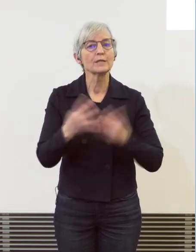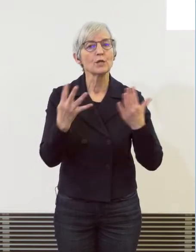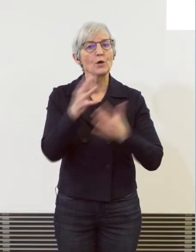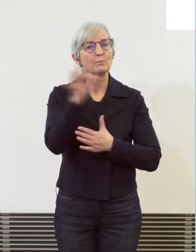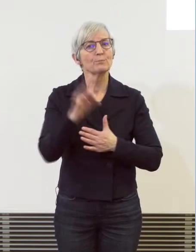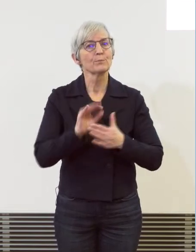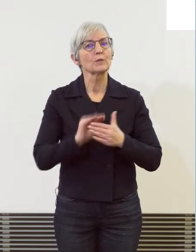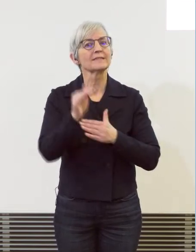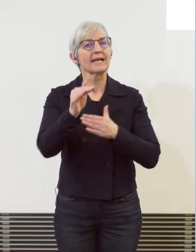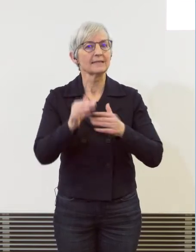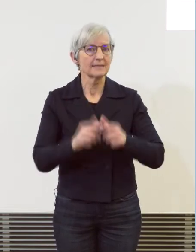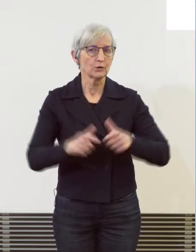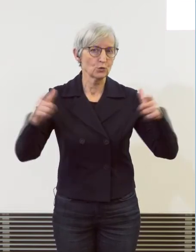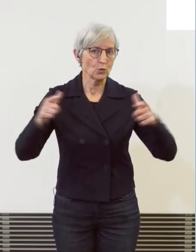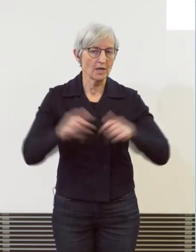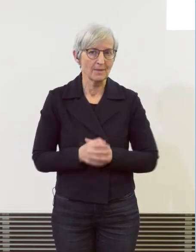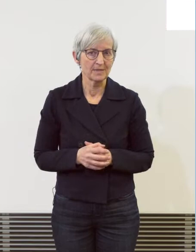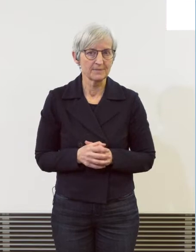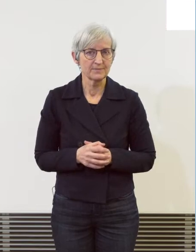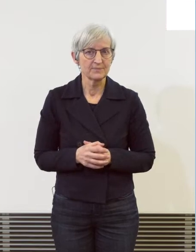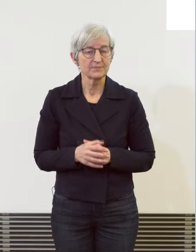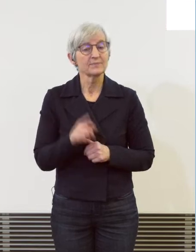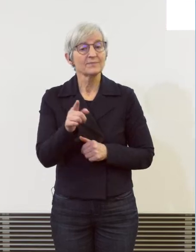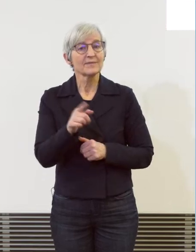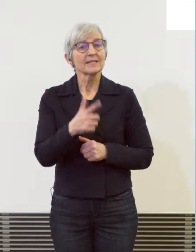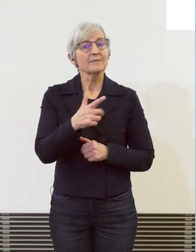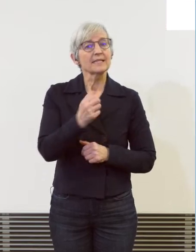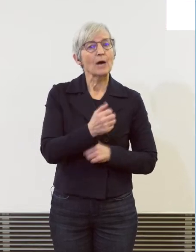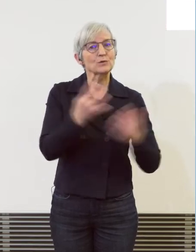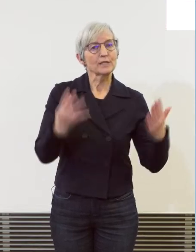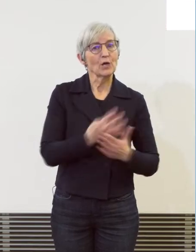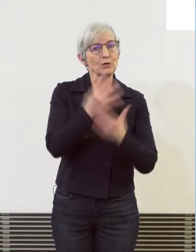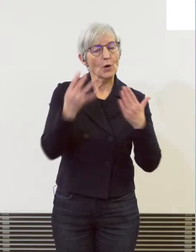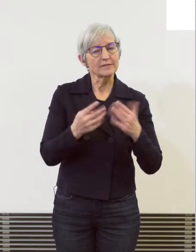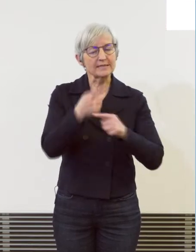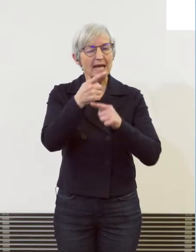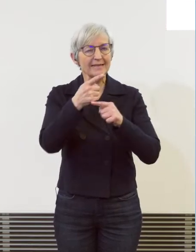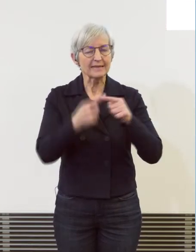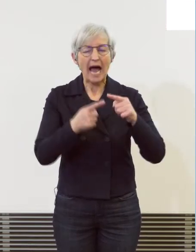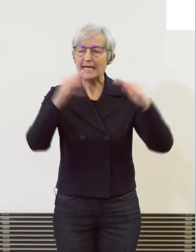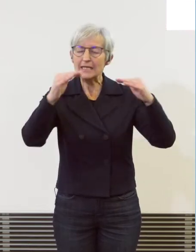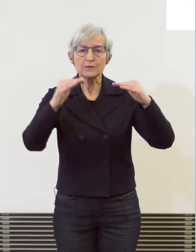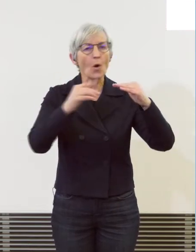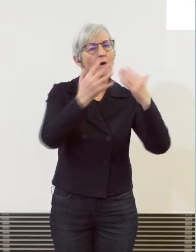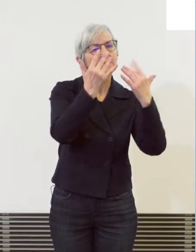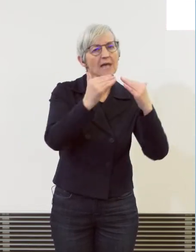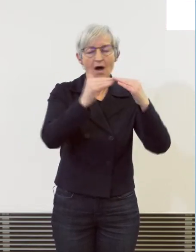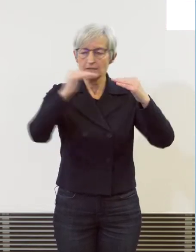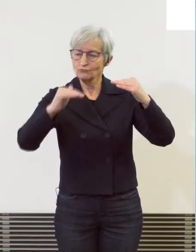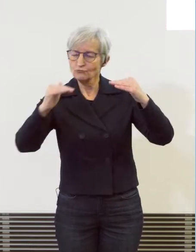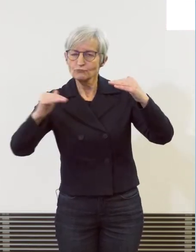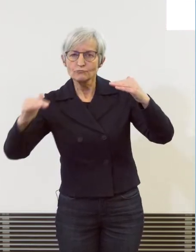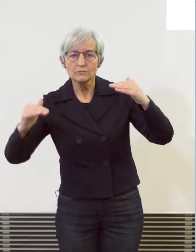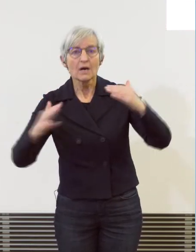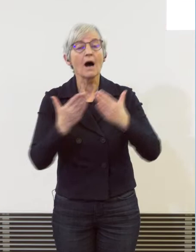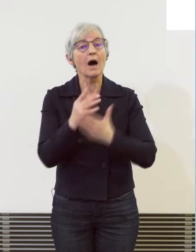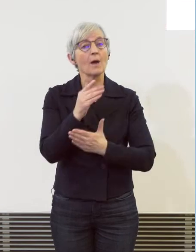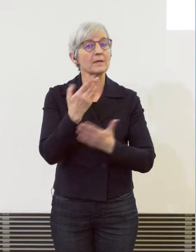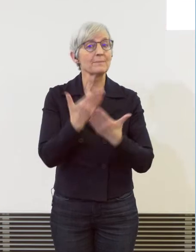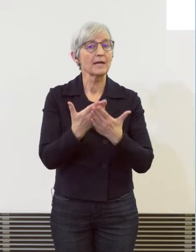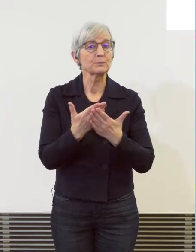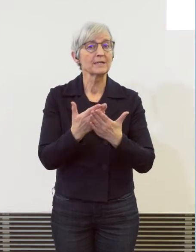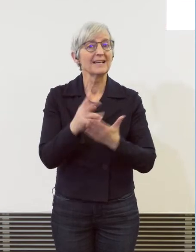teilweise noch deutlich unter dem Niveau von 2019 liegen, erreichen allerdings Vermögensstraftaten ein